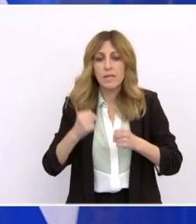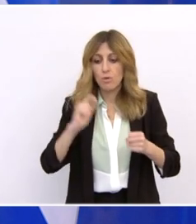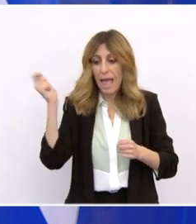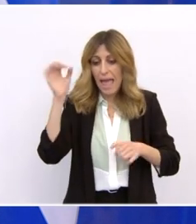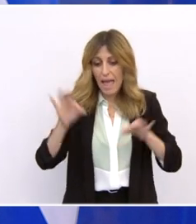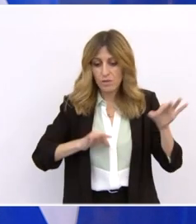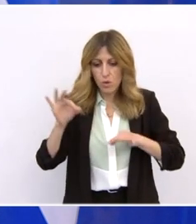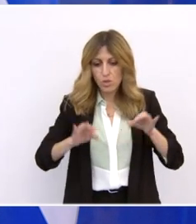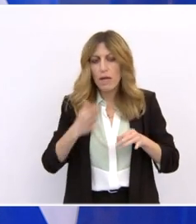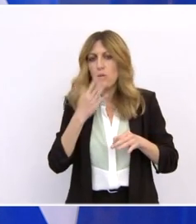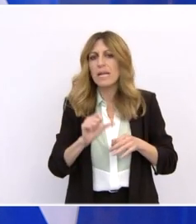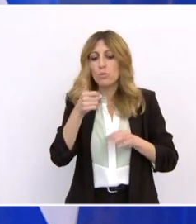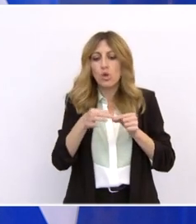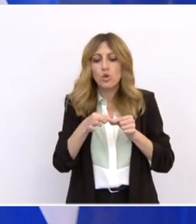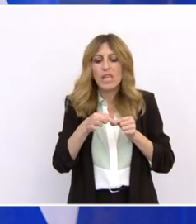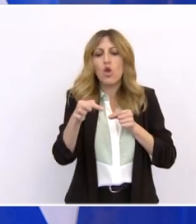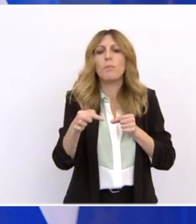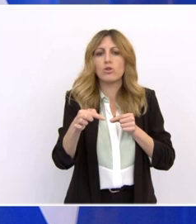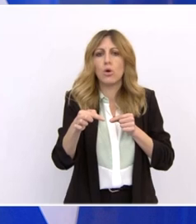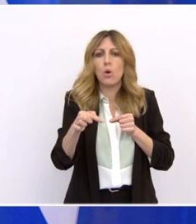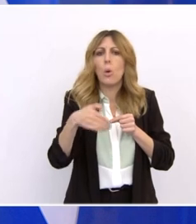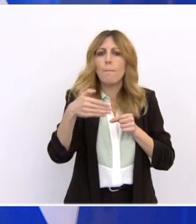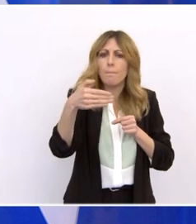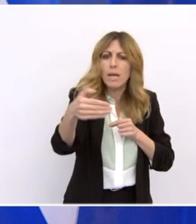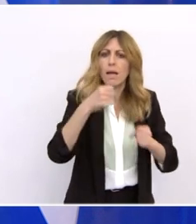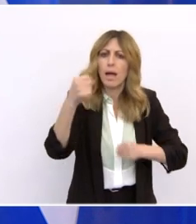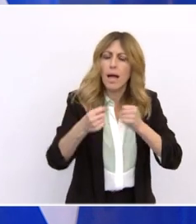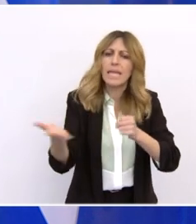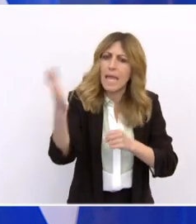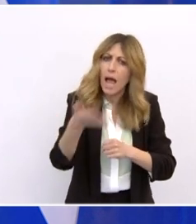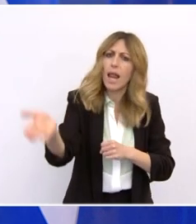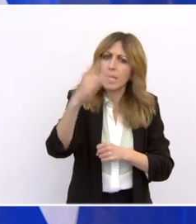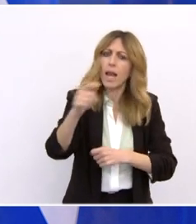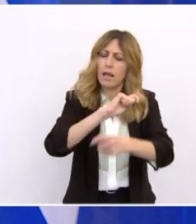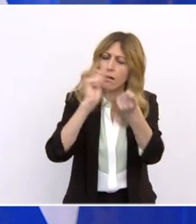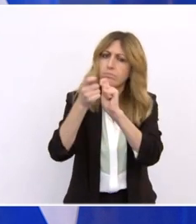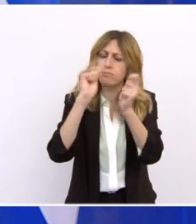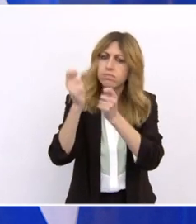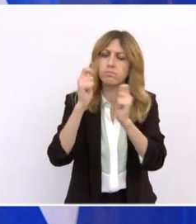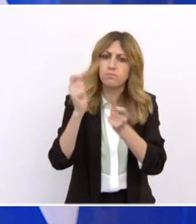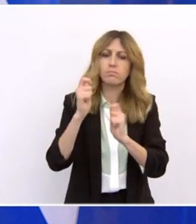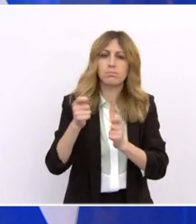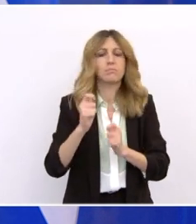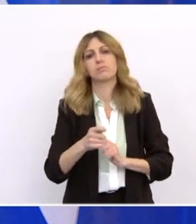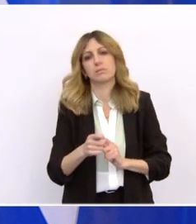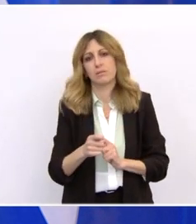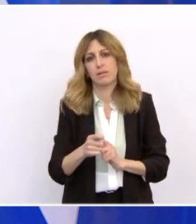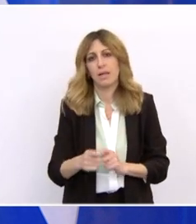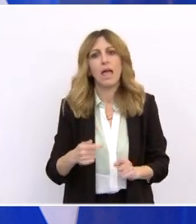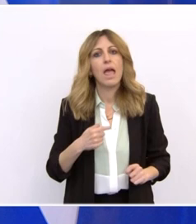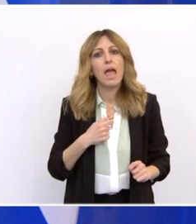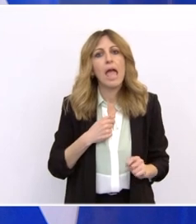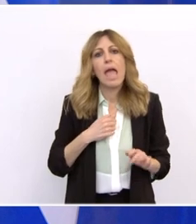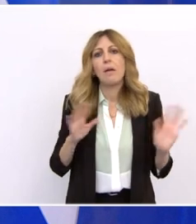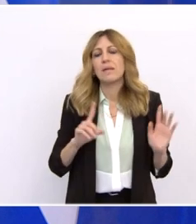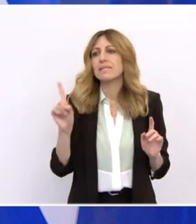το 2026. Δεν είναι απλώς μία πορεία που θα ακολουθήσουμε σε